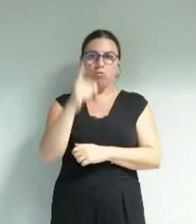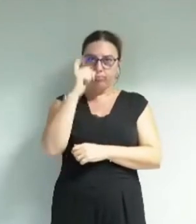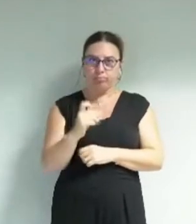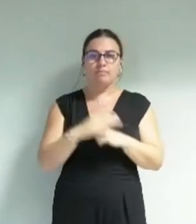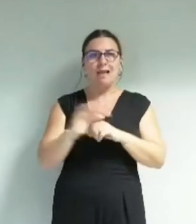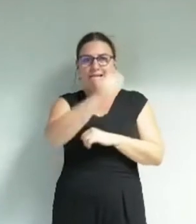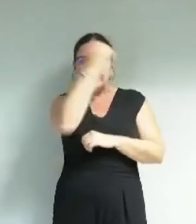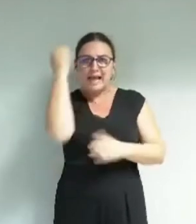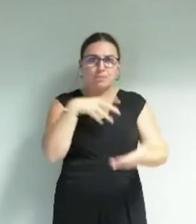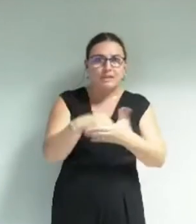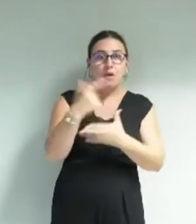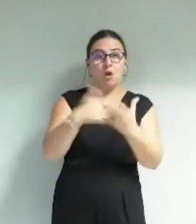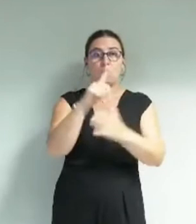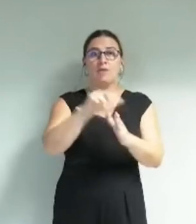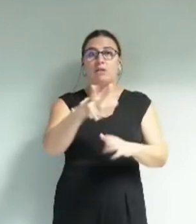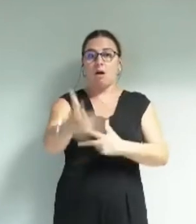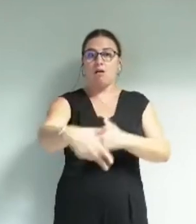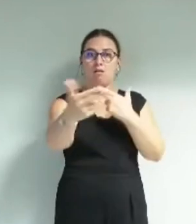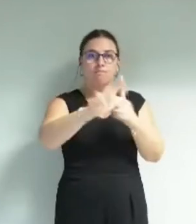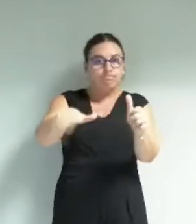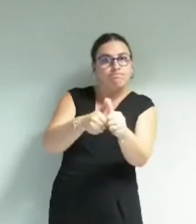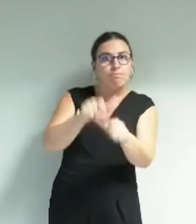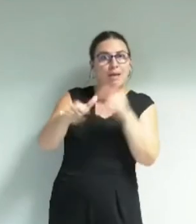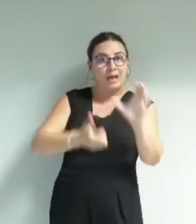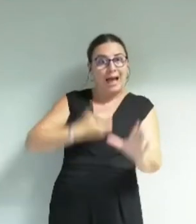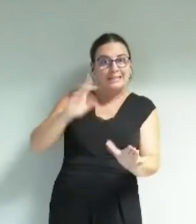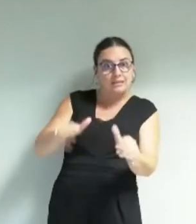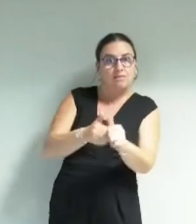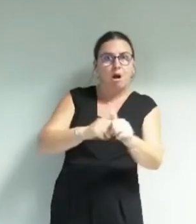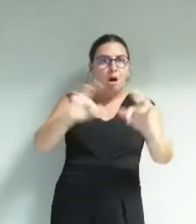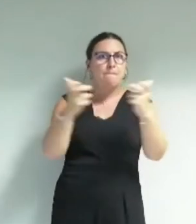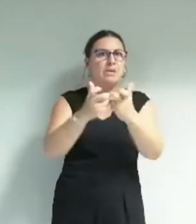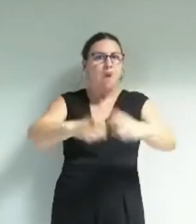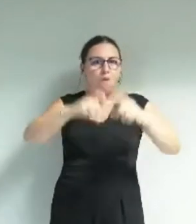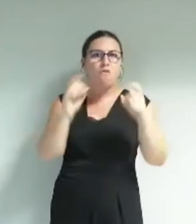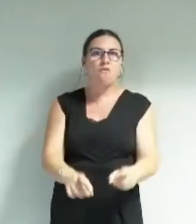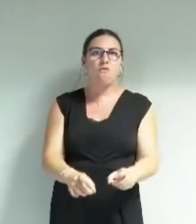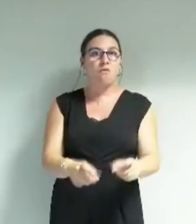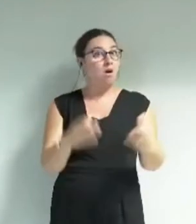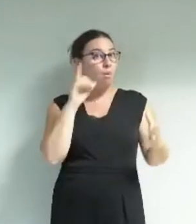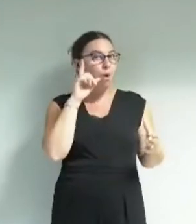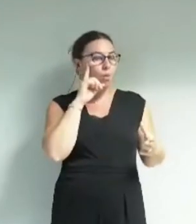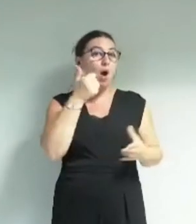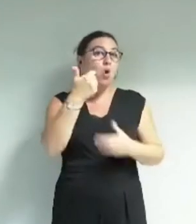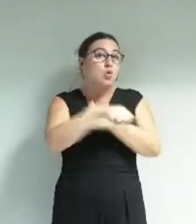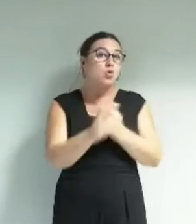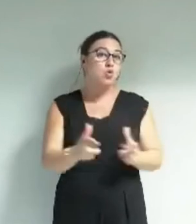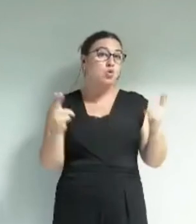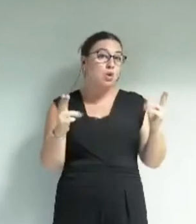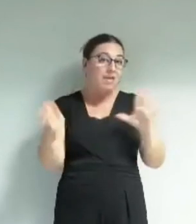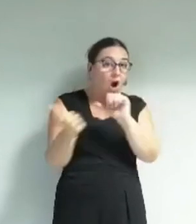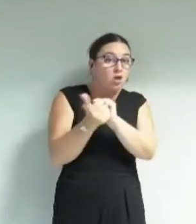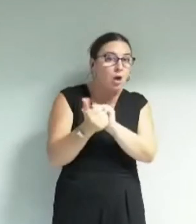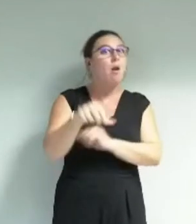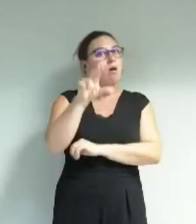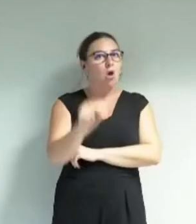participer dès l'année 2023 à des créations encadrées par des artistes et ce à tarif extrêmement réduit puisqu'il s'agit de 30 euros pour une semaine de création avec des artistes